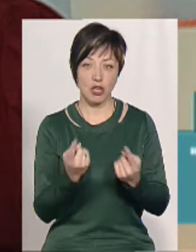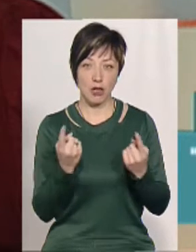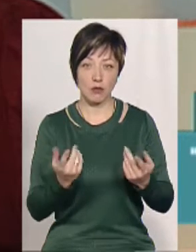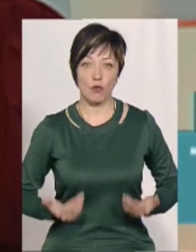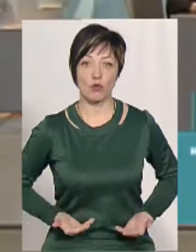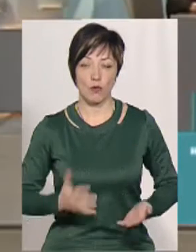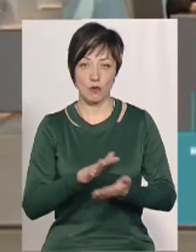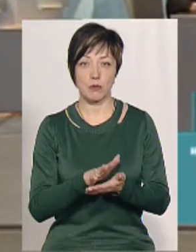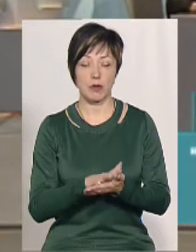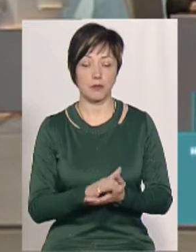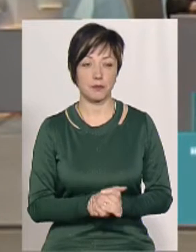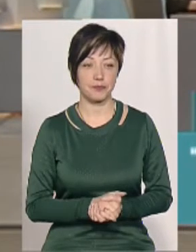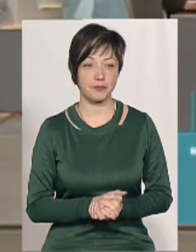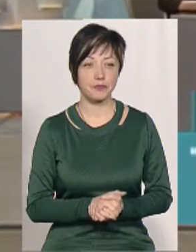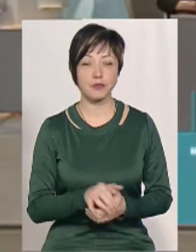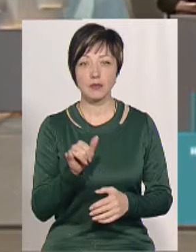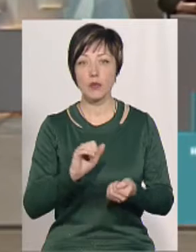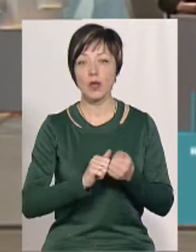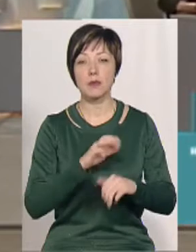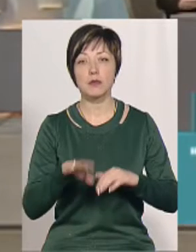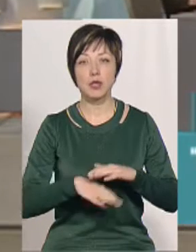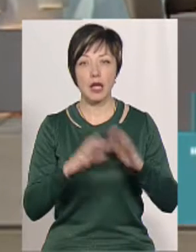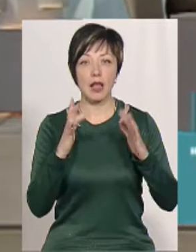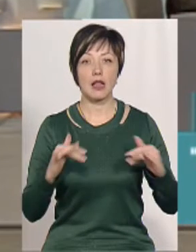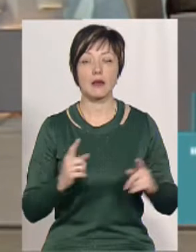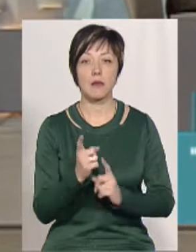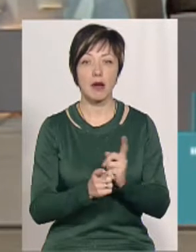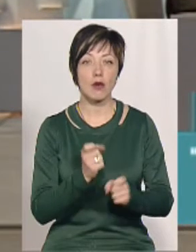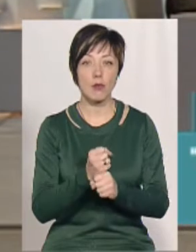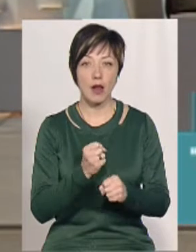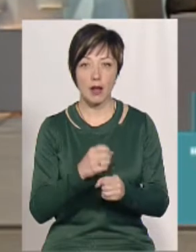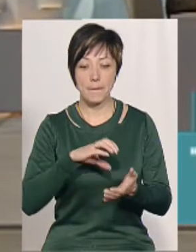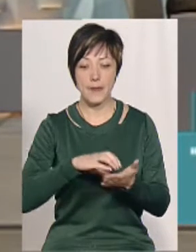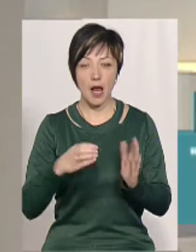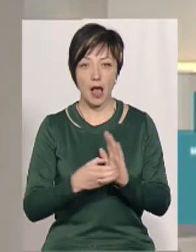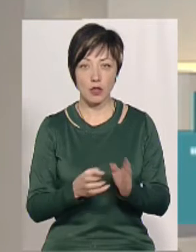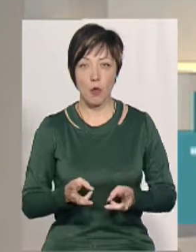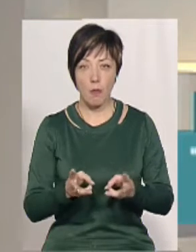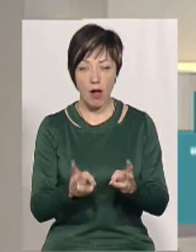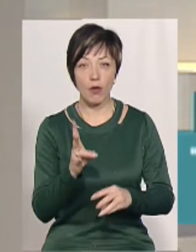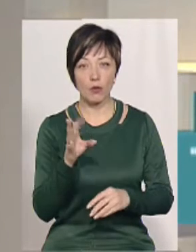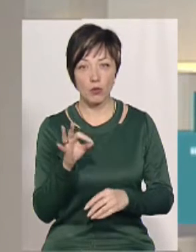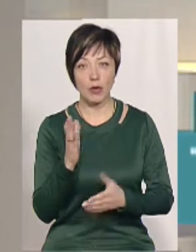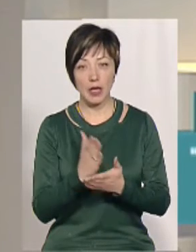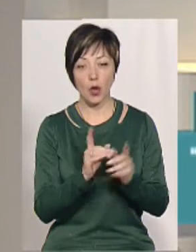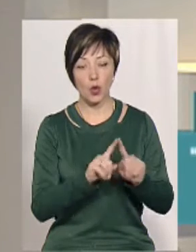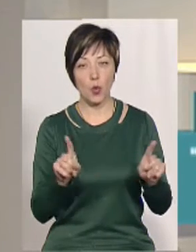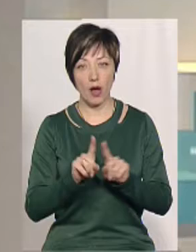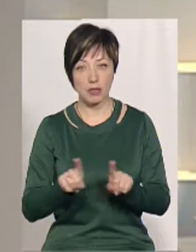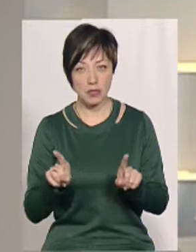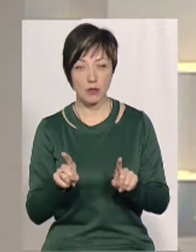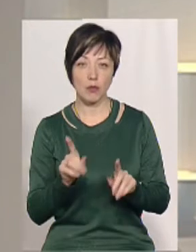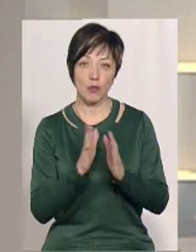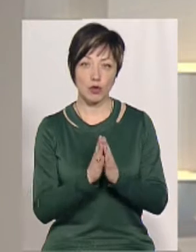звичайних побутових відходів. У Кам'янці-Подільському ялинки переробляють на бракети для опалення, проте є там нюанси.